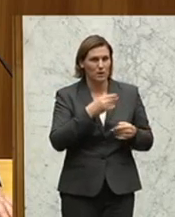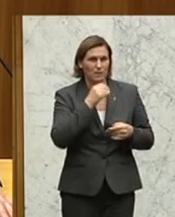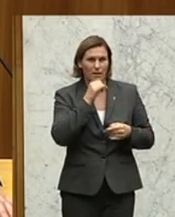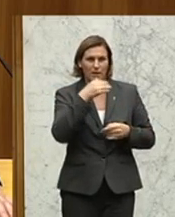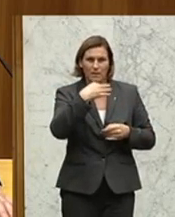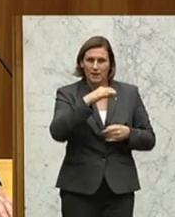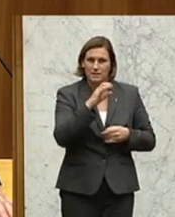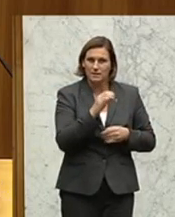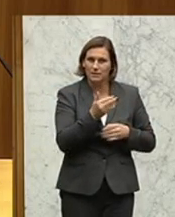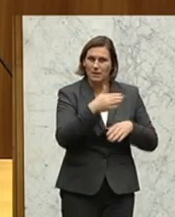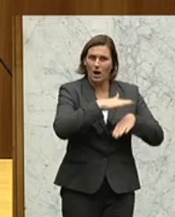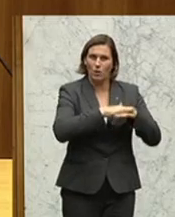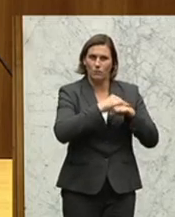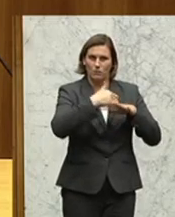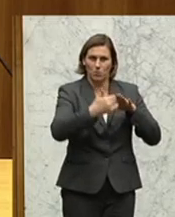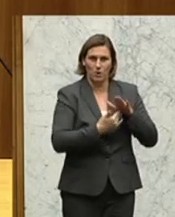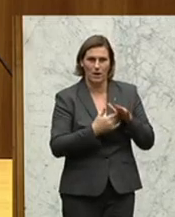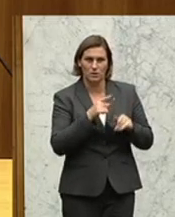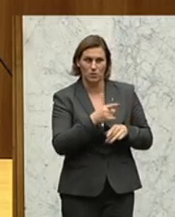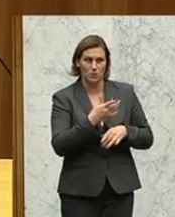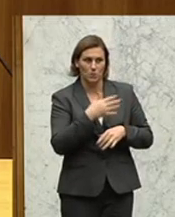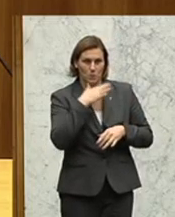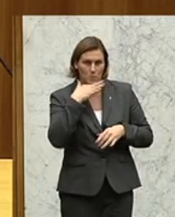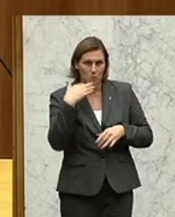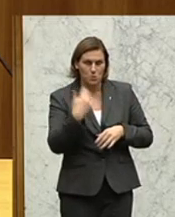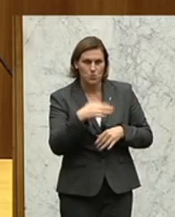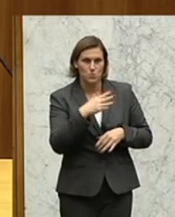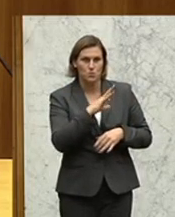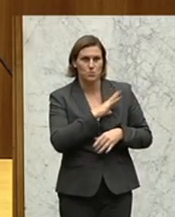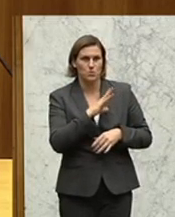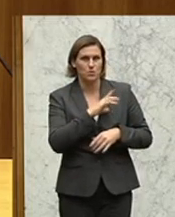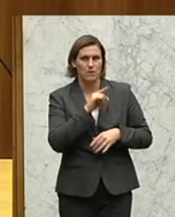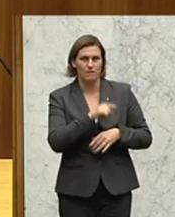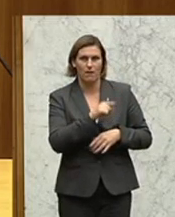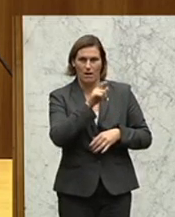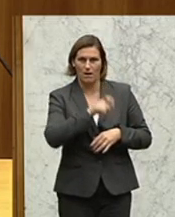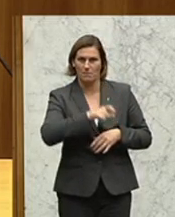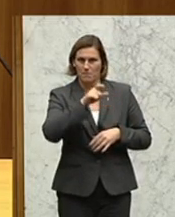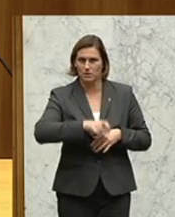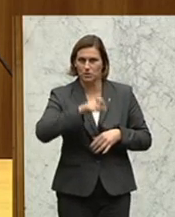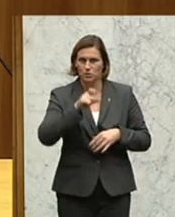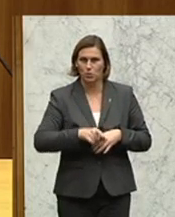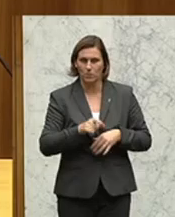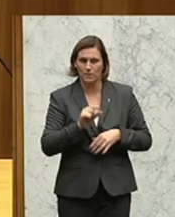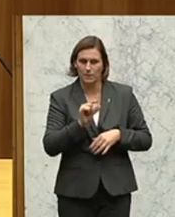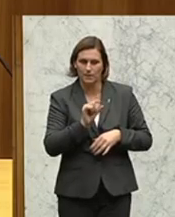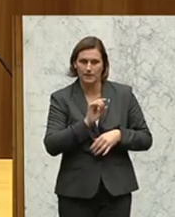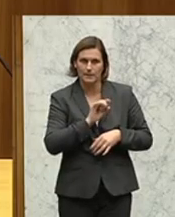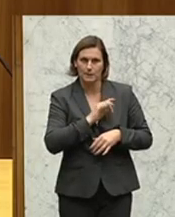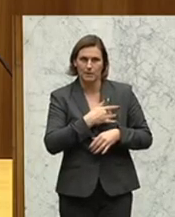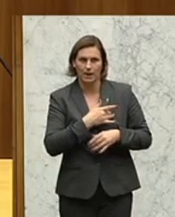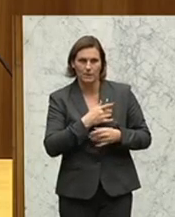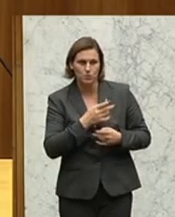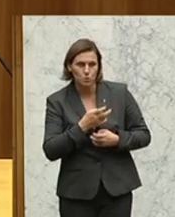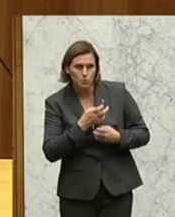mehr für Projekte. Dort, wo die größte Gefahr ist, dass Personen, Kleinkriminelle, rekrutiert